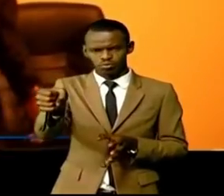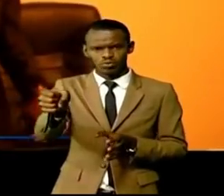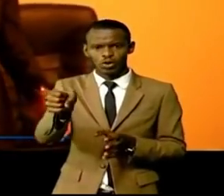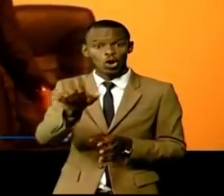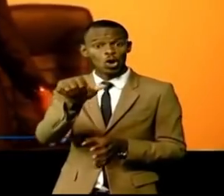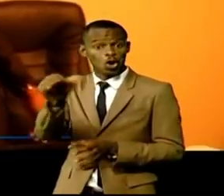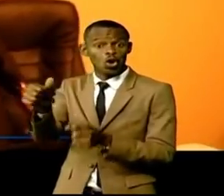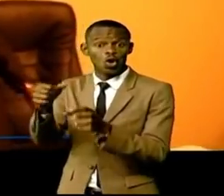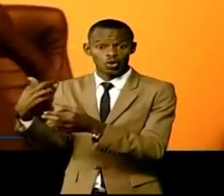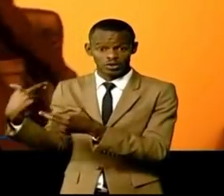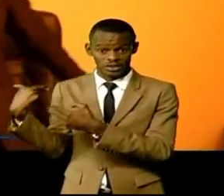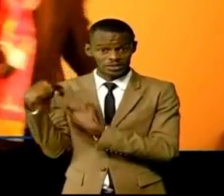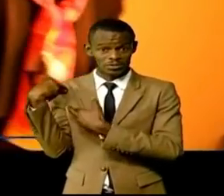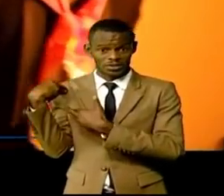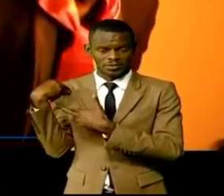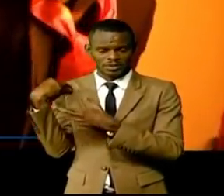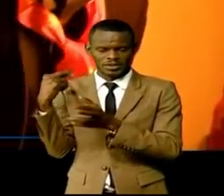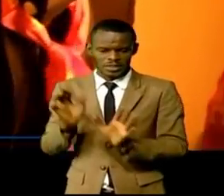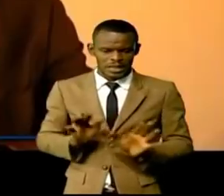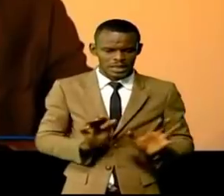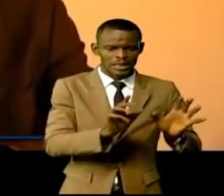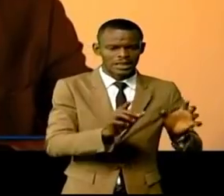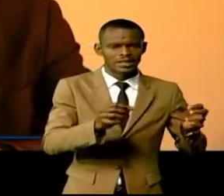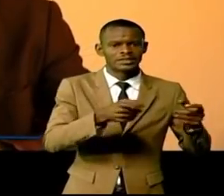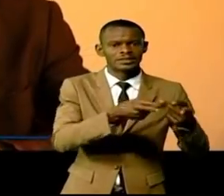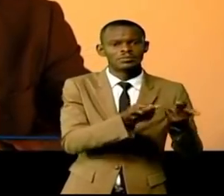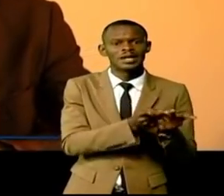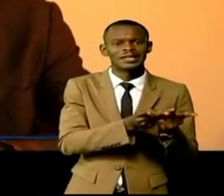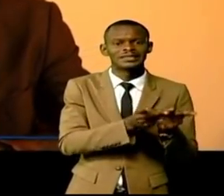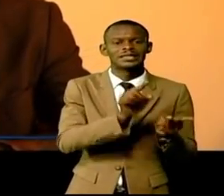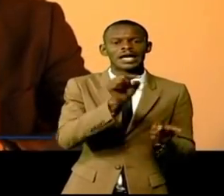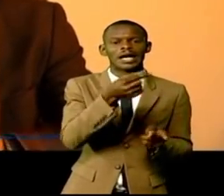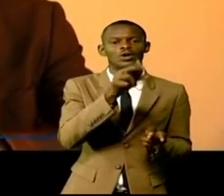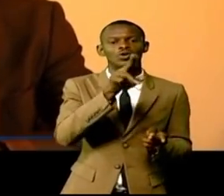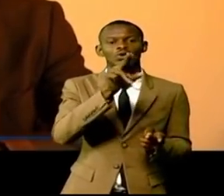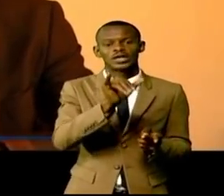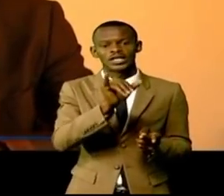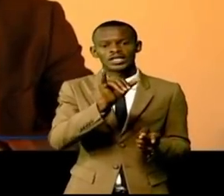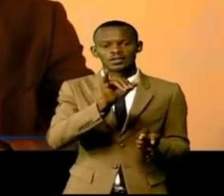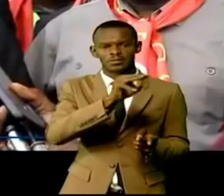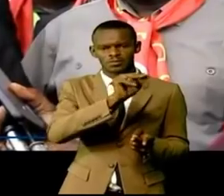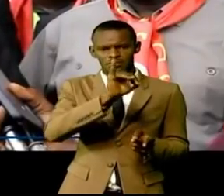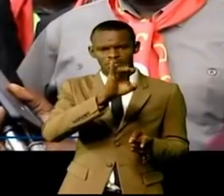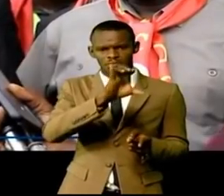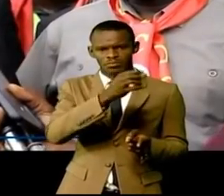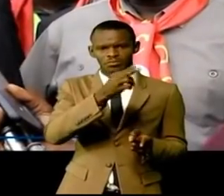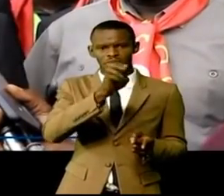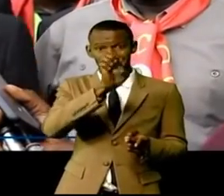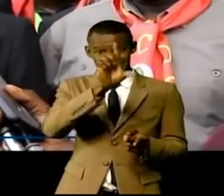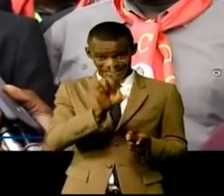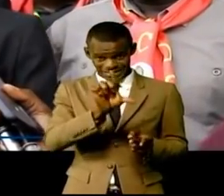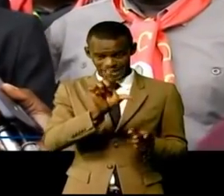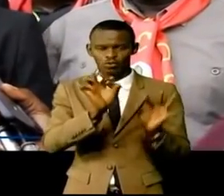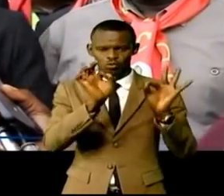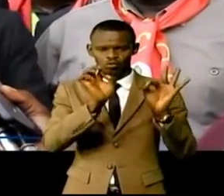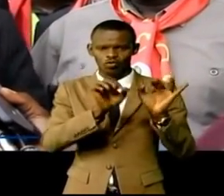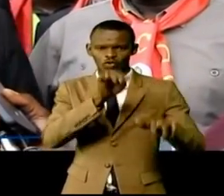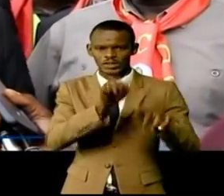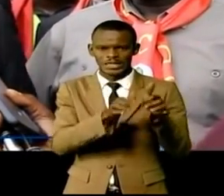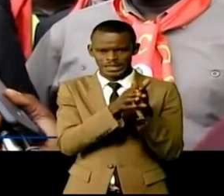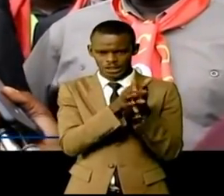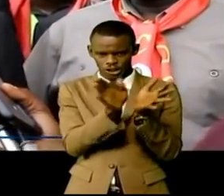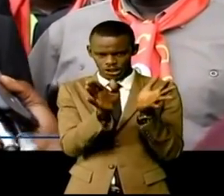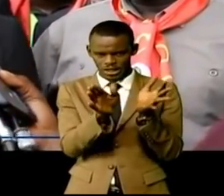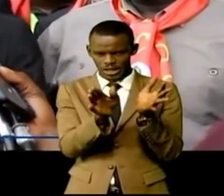successeur Guy-Richard Malongo qu'on appelle affectueusement TGV il était entouré des deux de ses adjoints Philippe